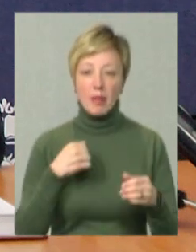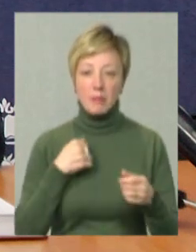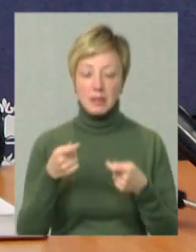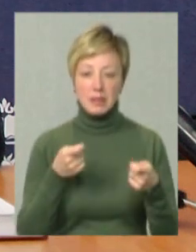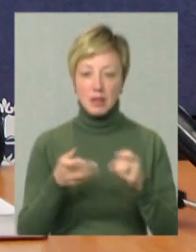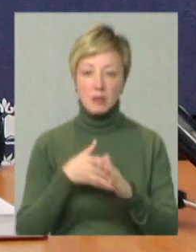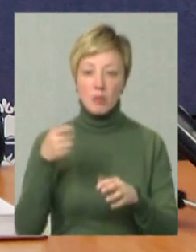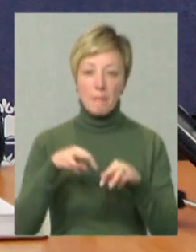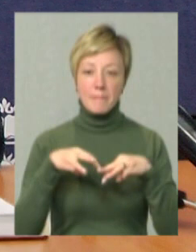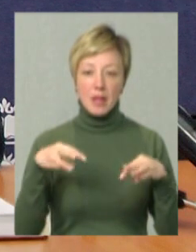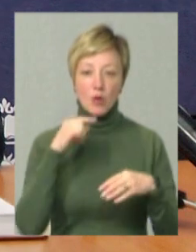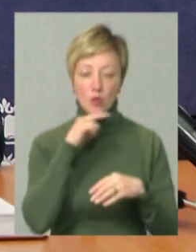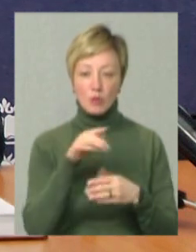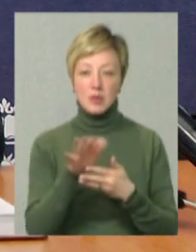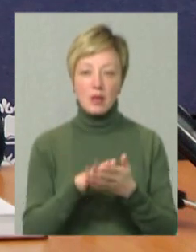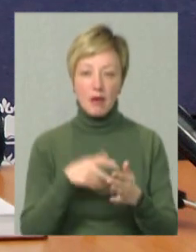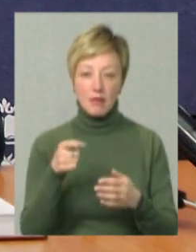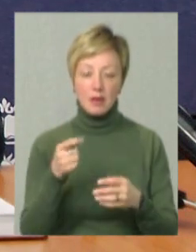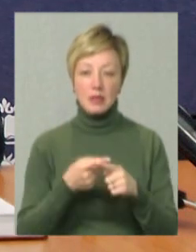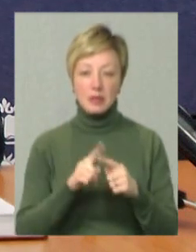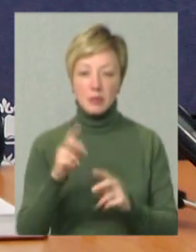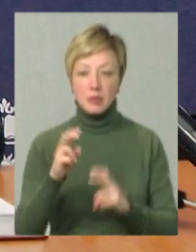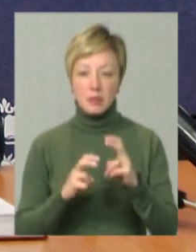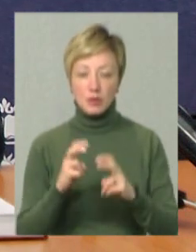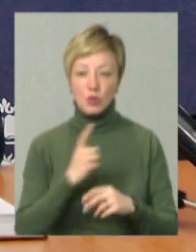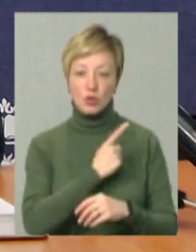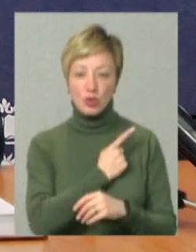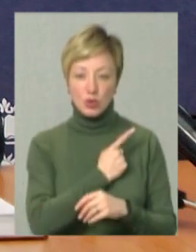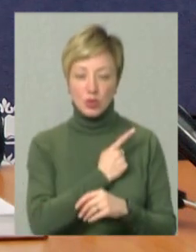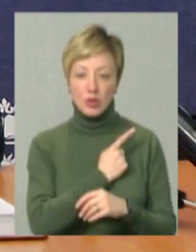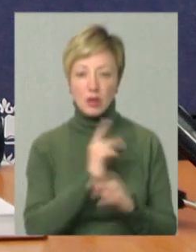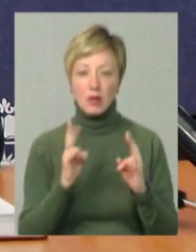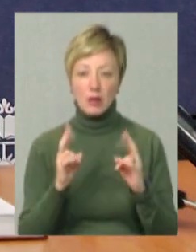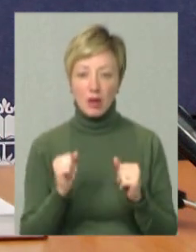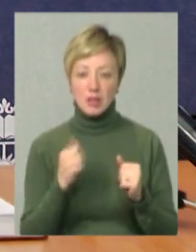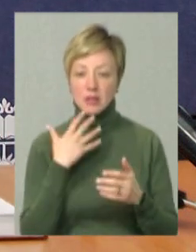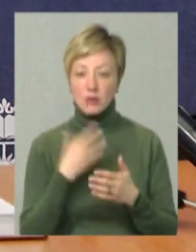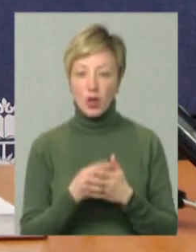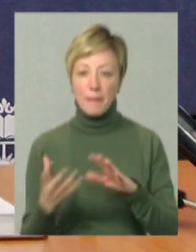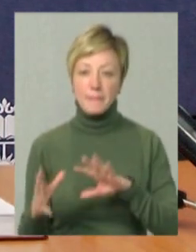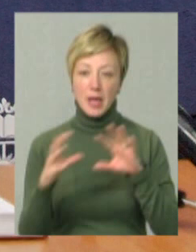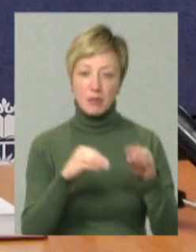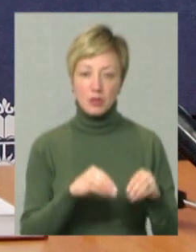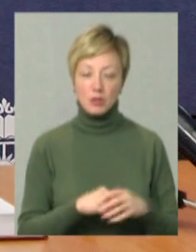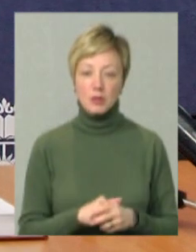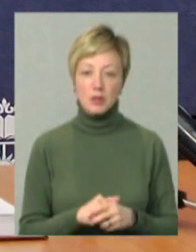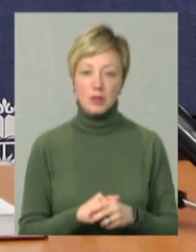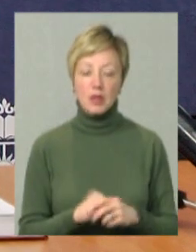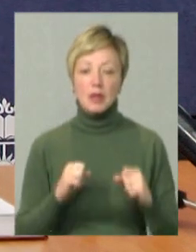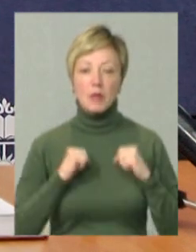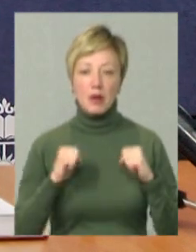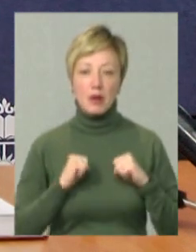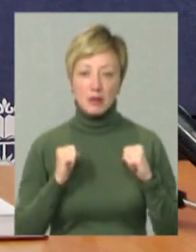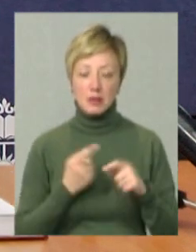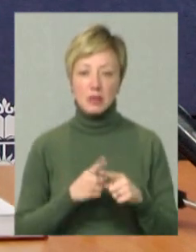і Мінінфраструктури відповідні заявки. І ці підприємства очікують на своє переміщення. Звісно ж,